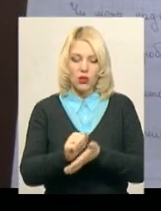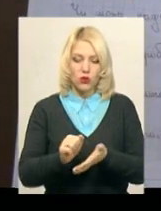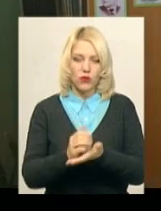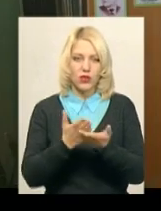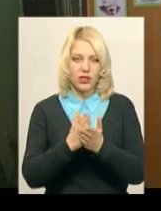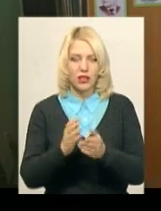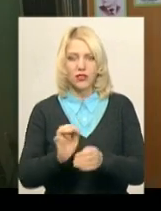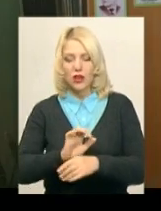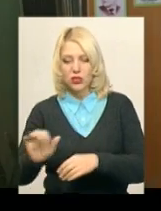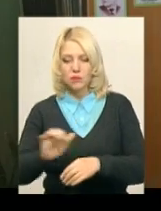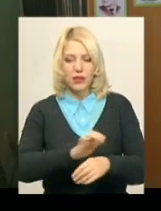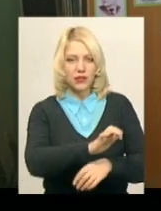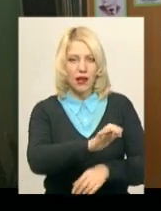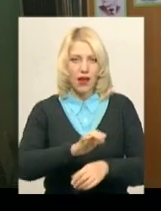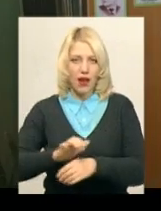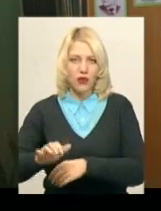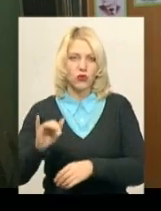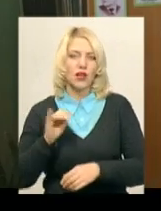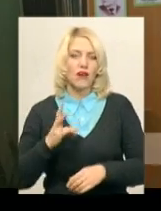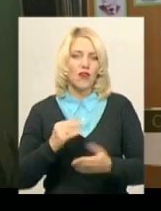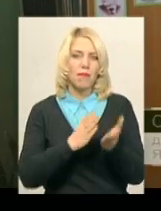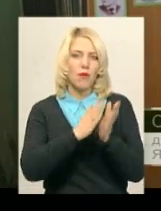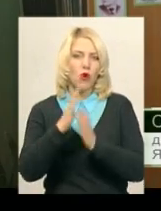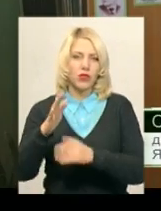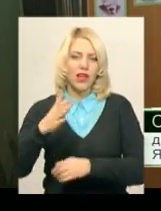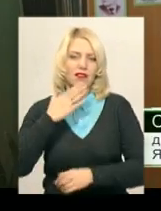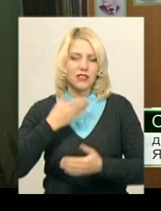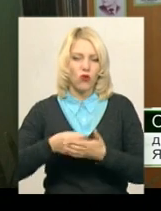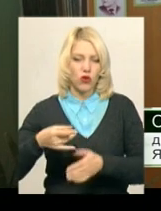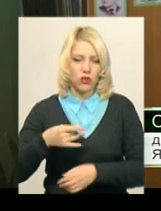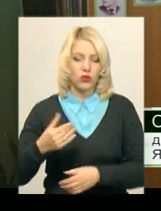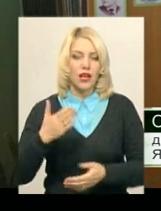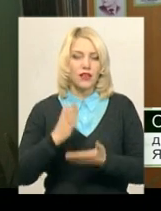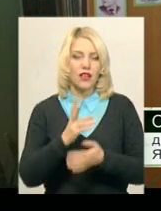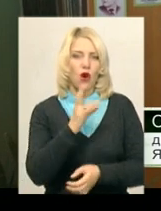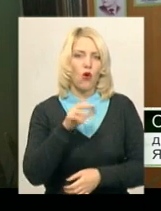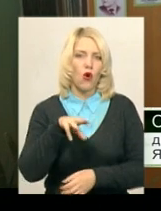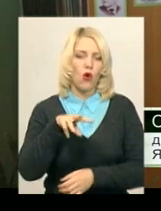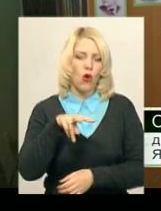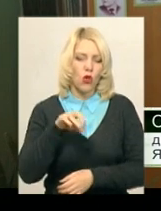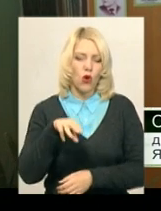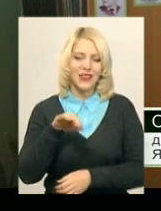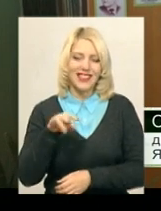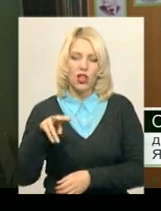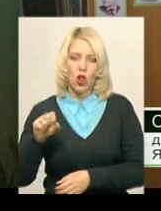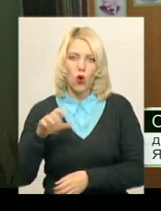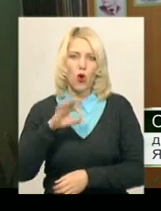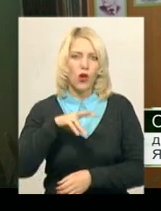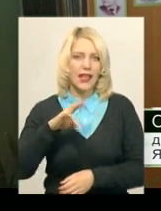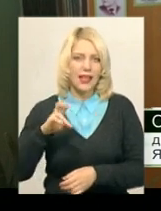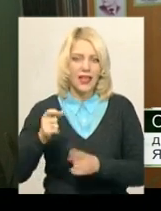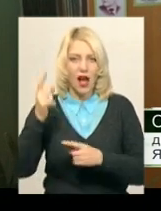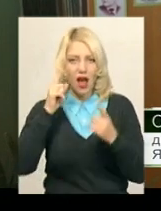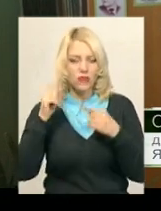району. У нас є така Галина Колотило, теж вона вже дуже, в неї багато віршів і хоче збірочку, щоб ми її зробили.